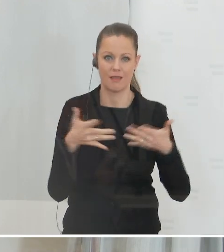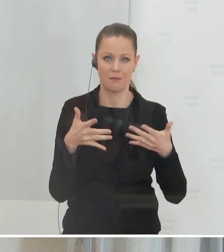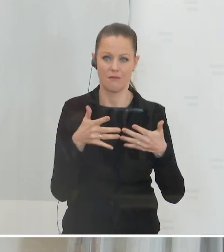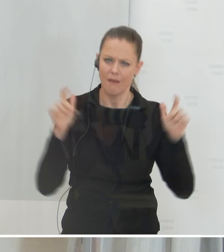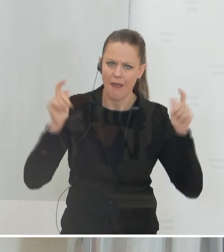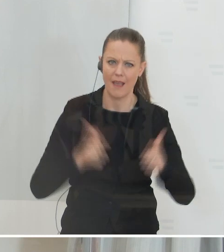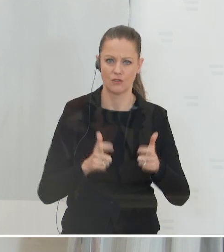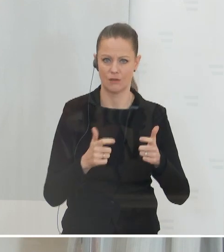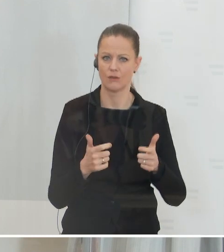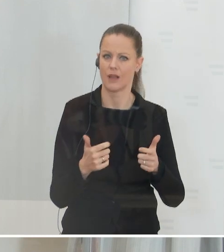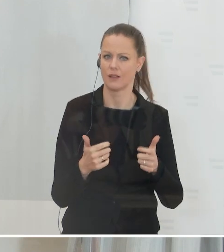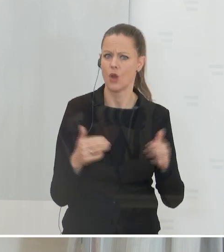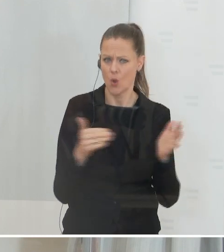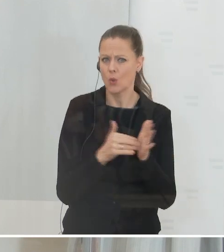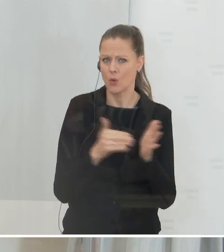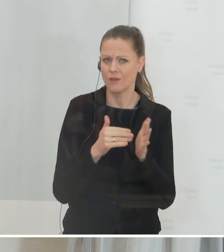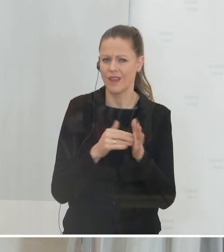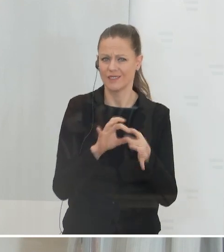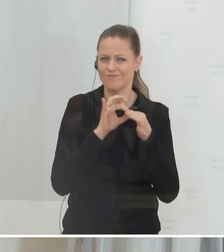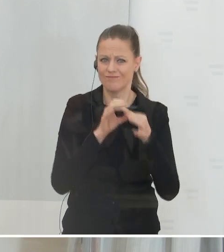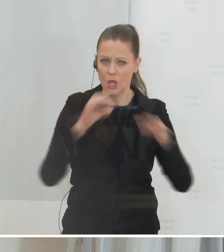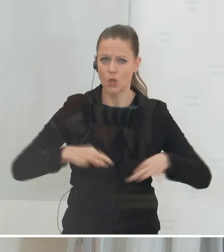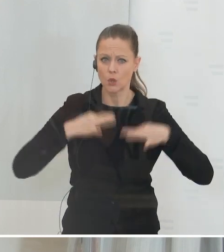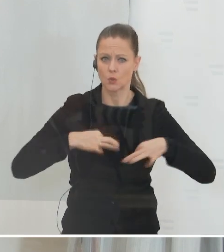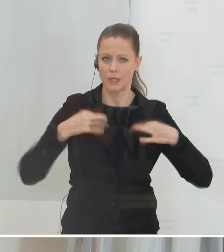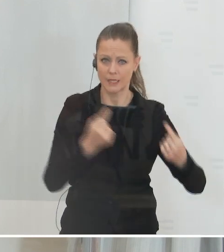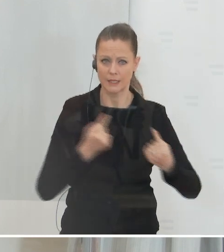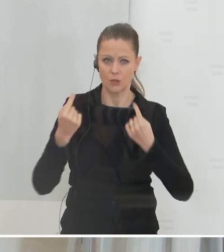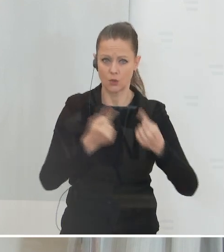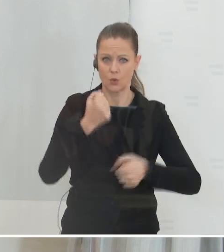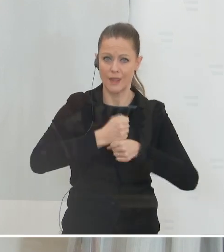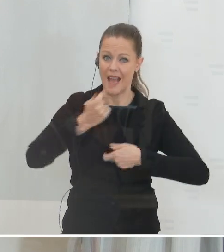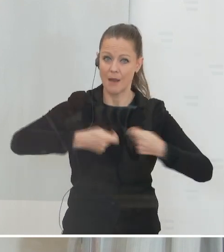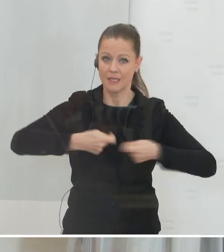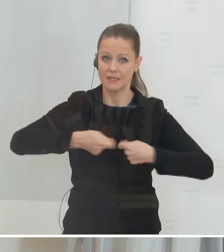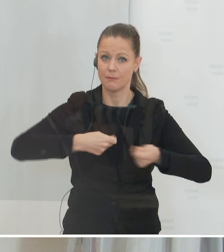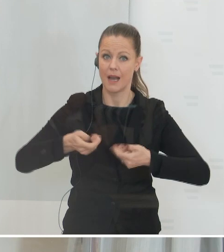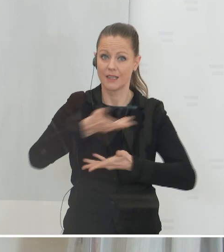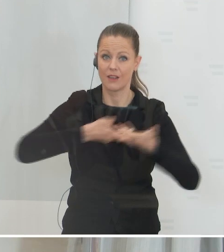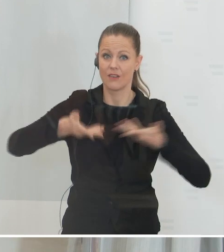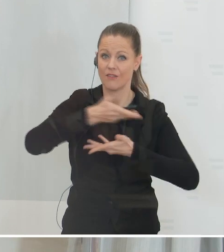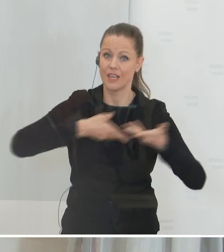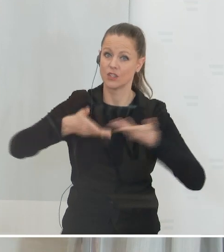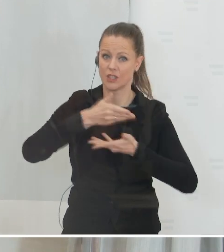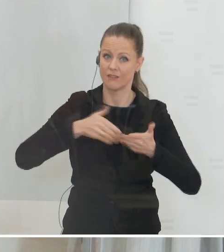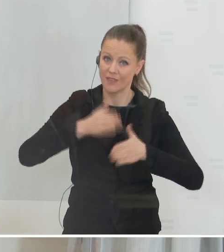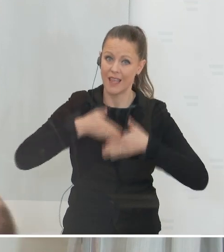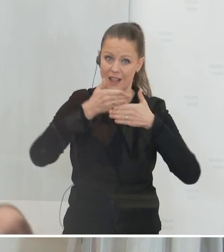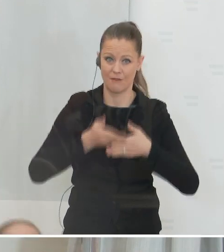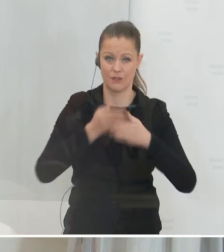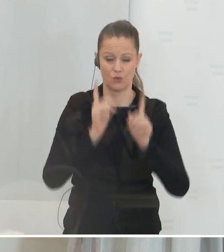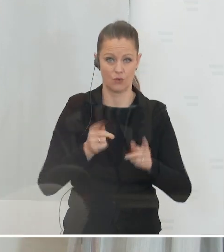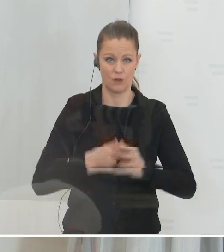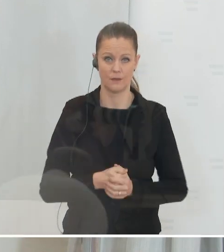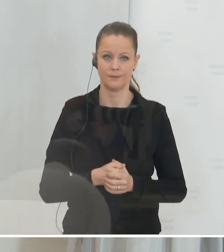Einschränkungen, die notwendig sind aufgrund der gesundheitlichen Lage am Arbeitsmarkt, in der Wirtschaft abzufedern. Ich möchte die Gelegenheit nutzen,